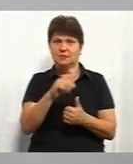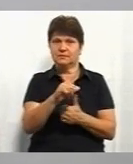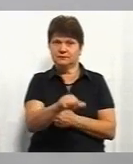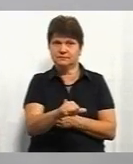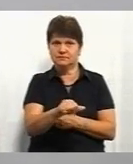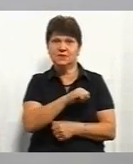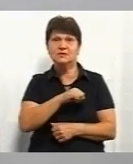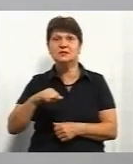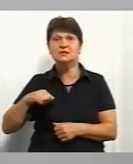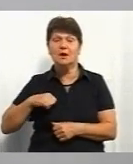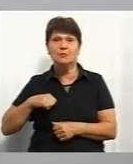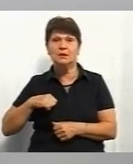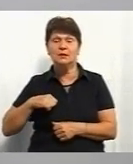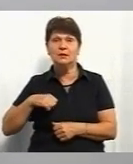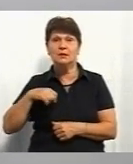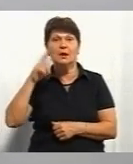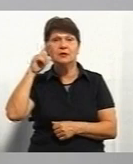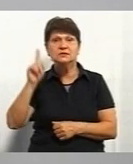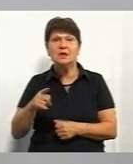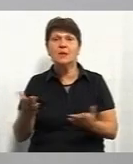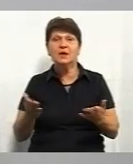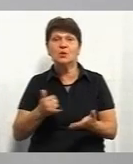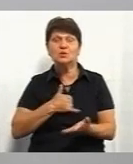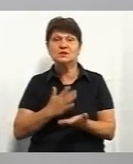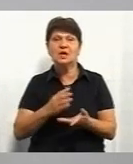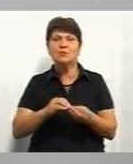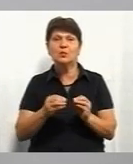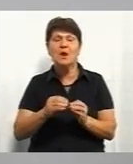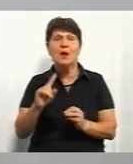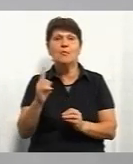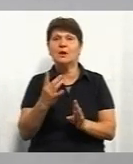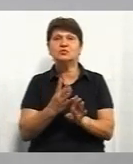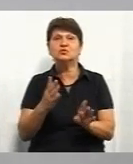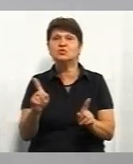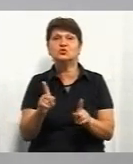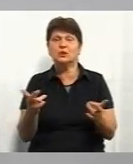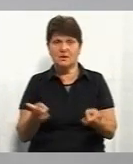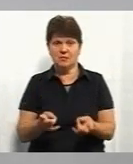плату. Тобто ми самі, ми знаємо, які у нас є проблеми і що нам в першу чергу треба.